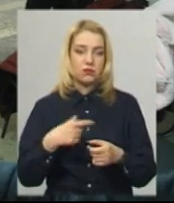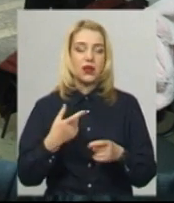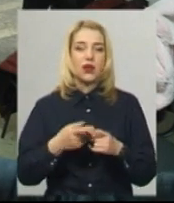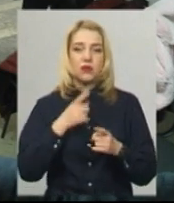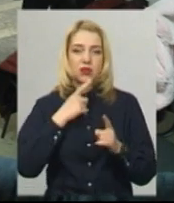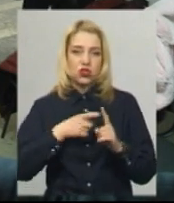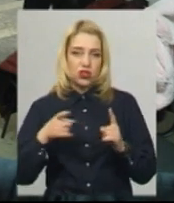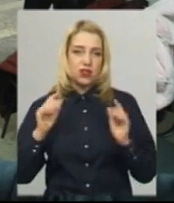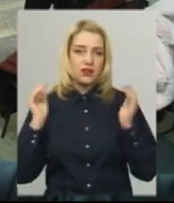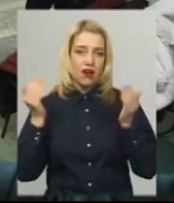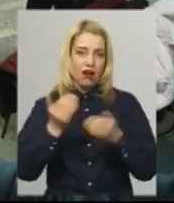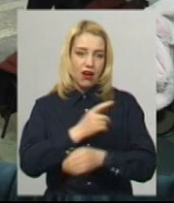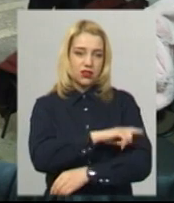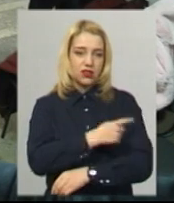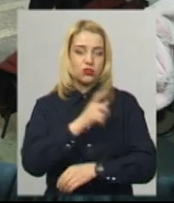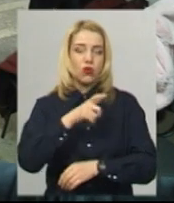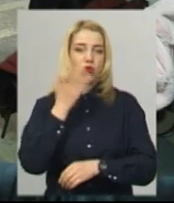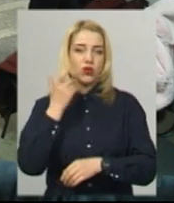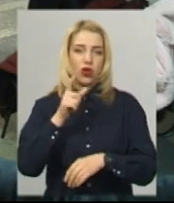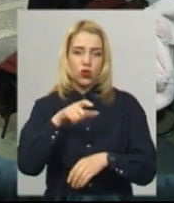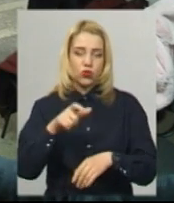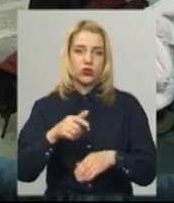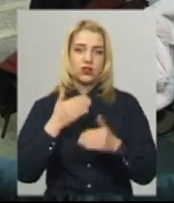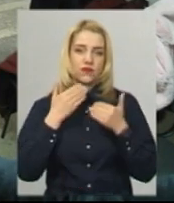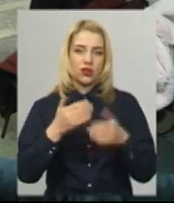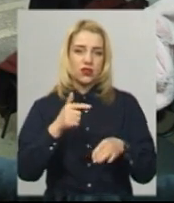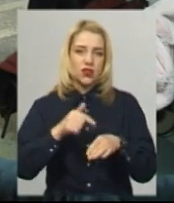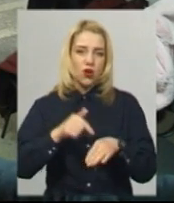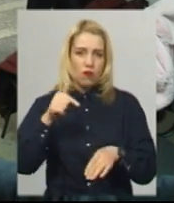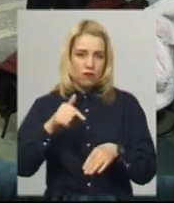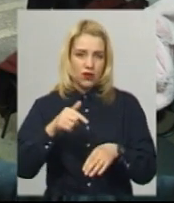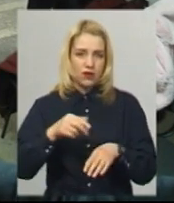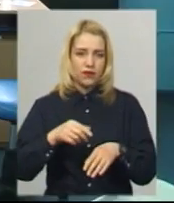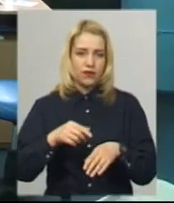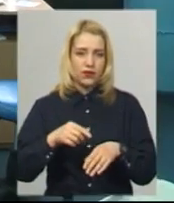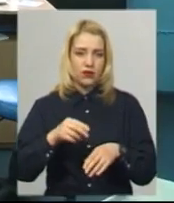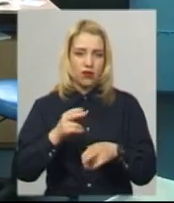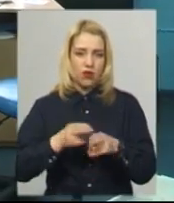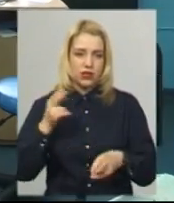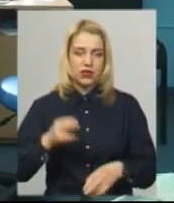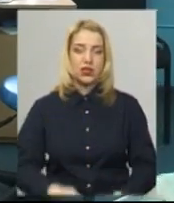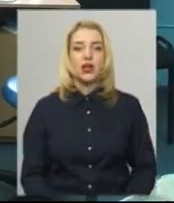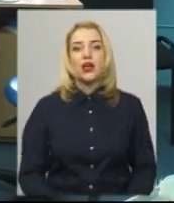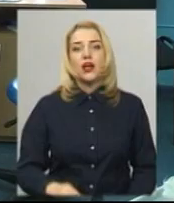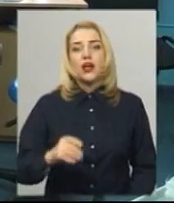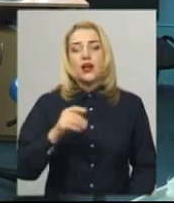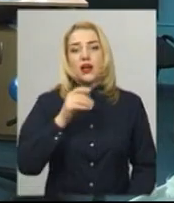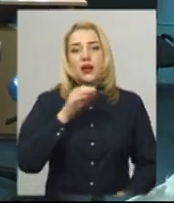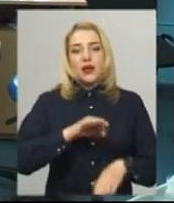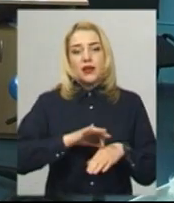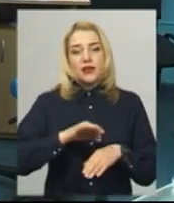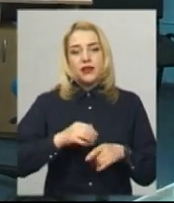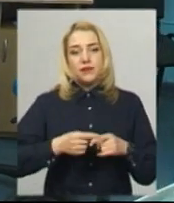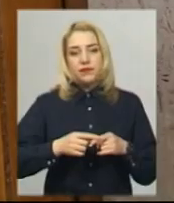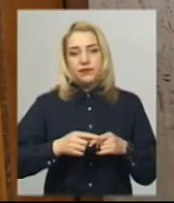карантину, коли люди звертаються з гострою болю, це і немає більше куди звернутися. На час карантину заклад працює у дві